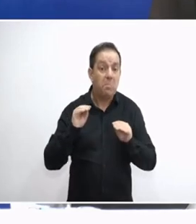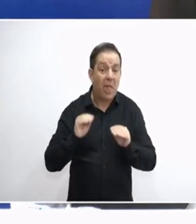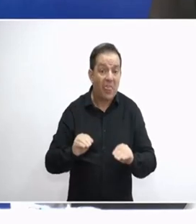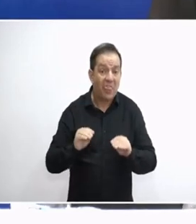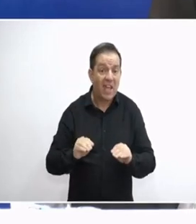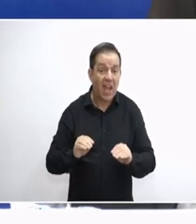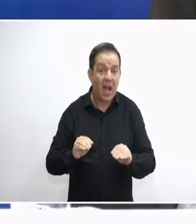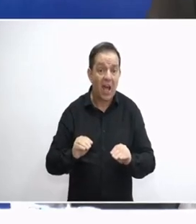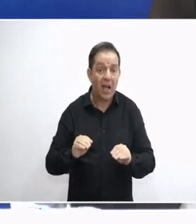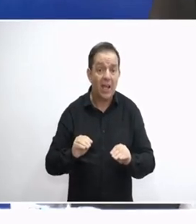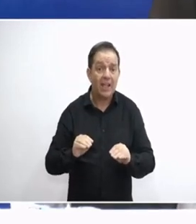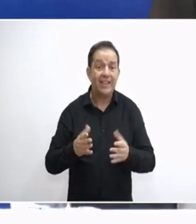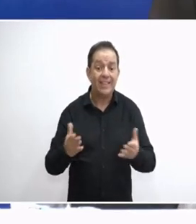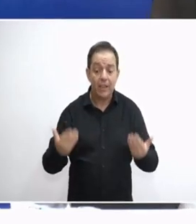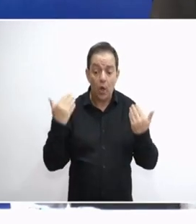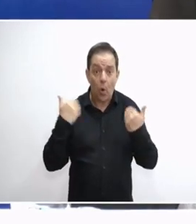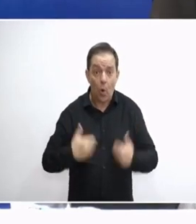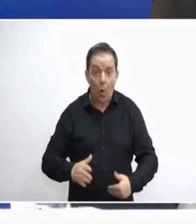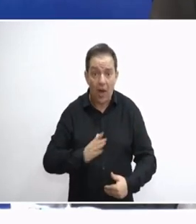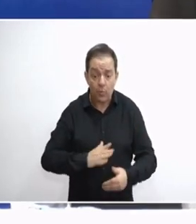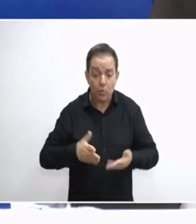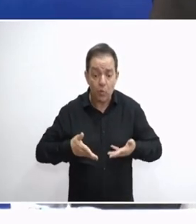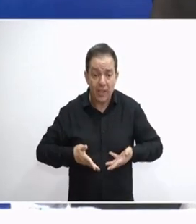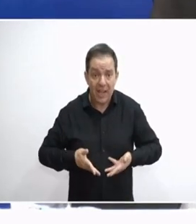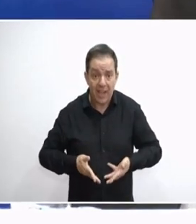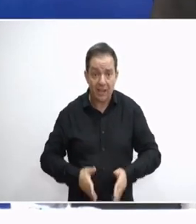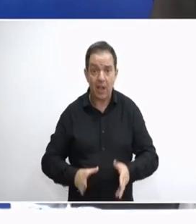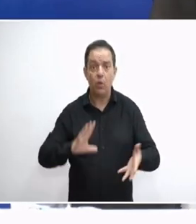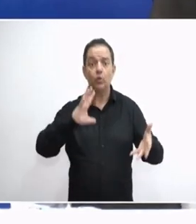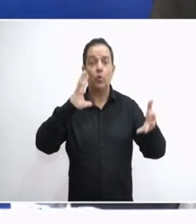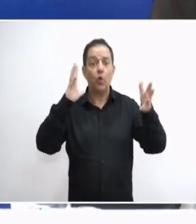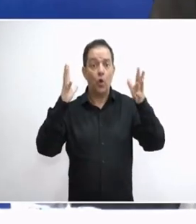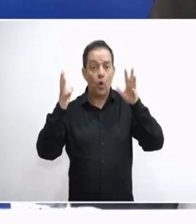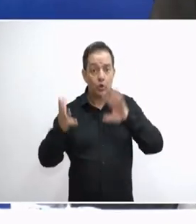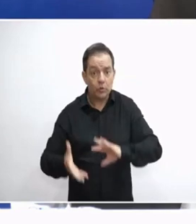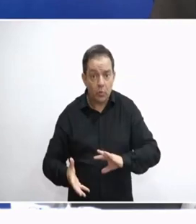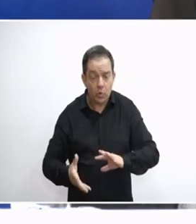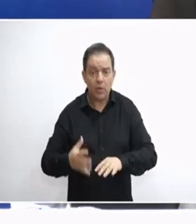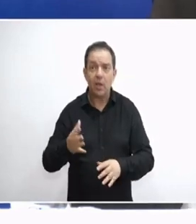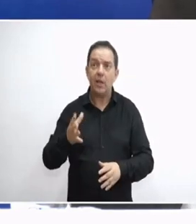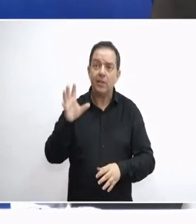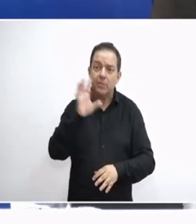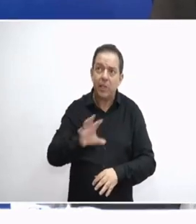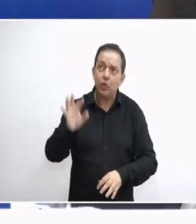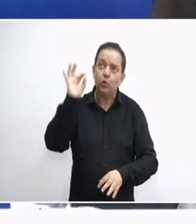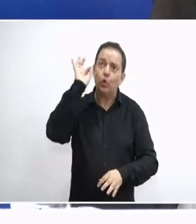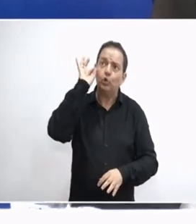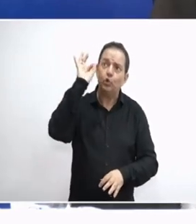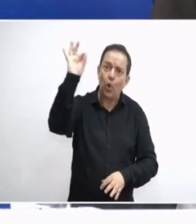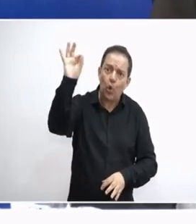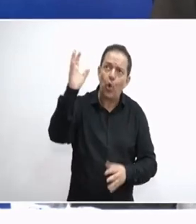ο άνθρωπος που γεννιέται στον πλανήτη μας να βρει το στόχο και το σκοπό